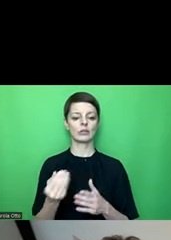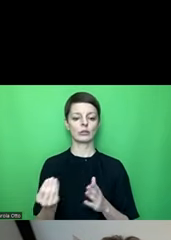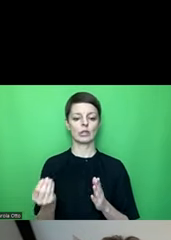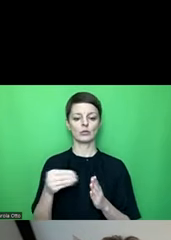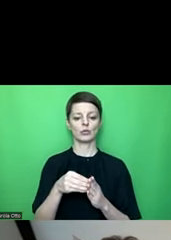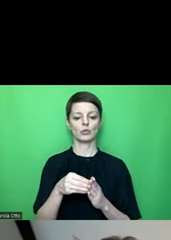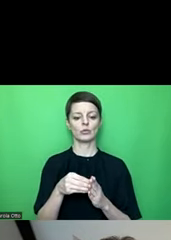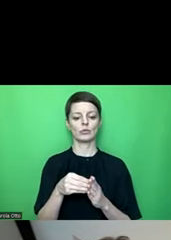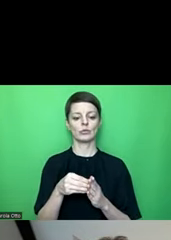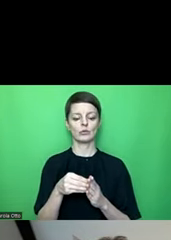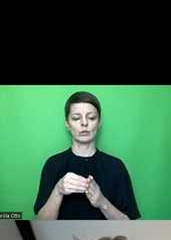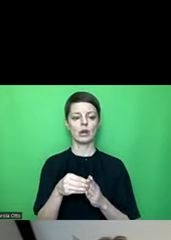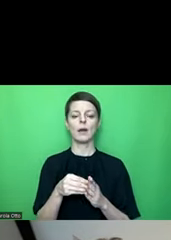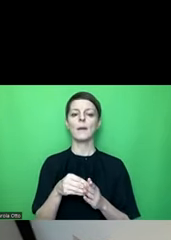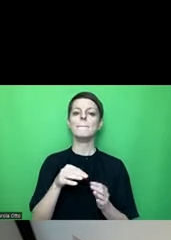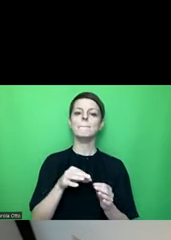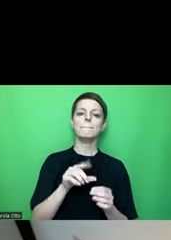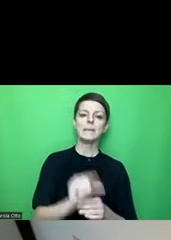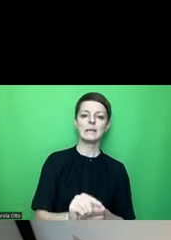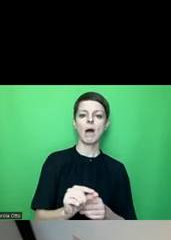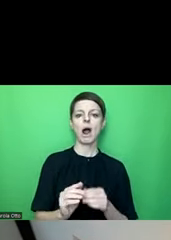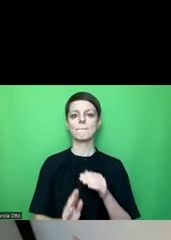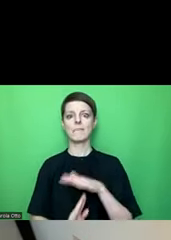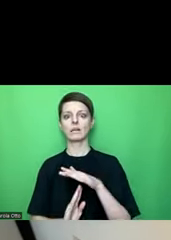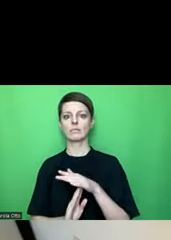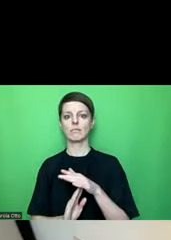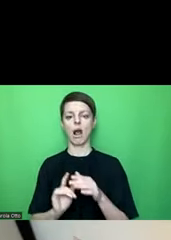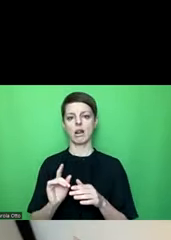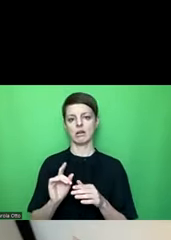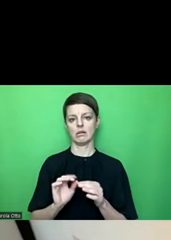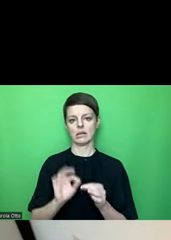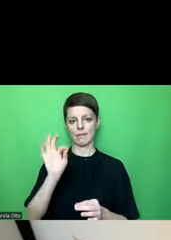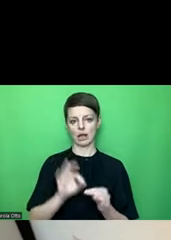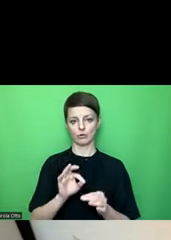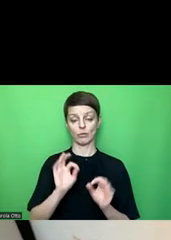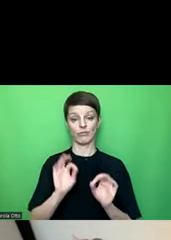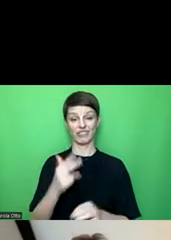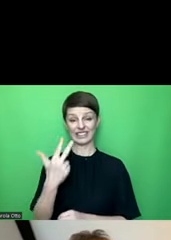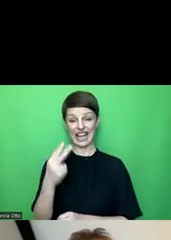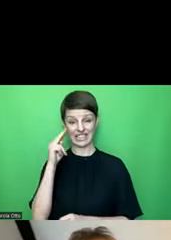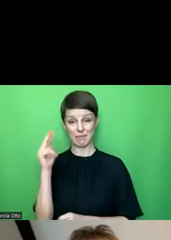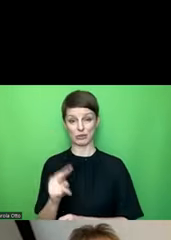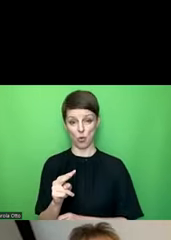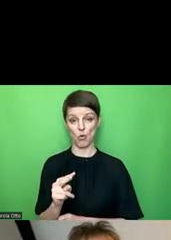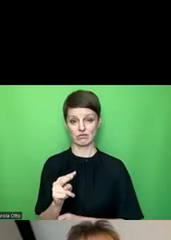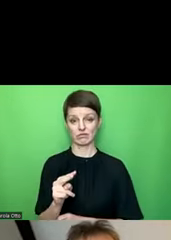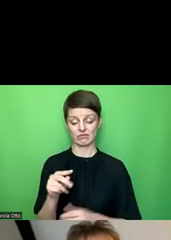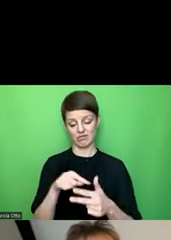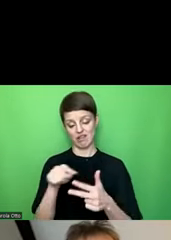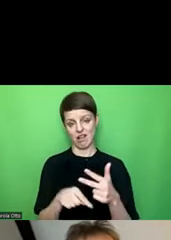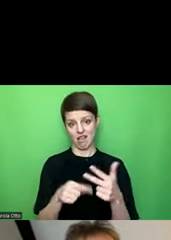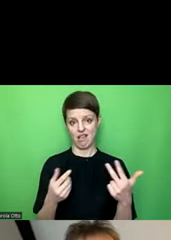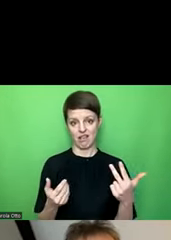Minimal und Maximaltemperaturen. Dann habe ich drei Dimensionen und dann müsste ich